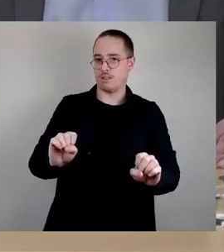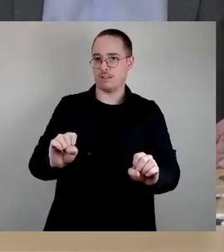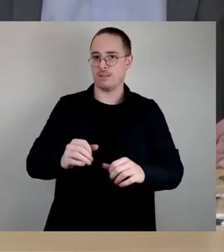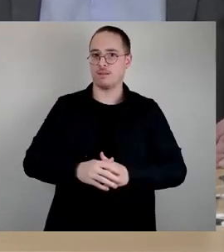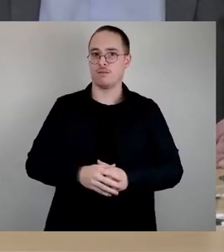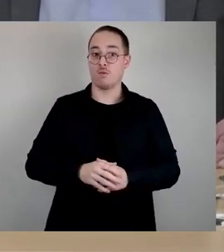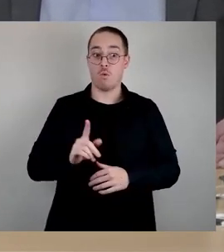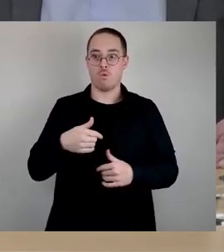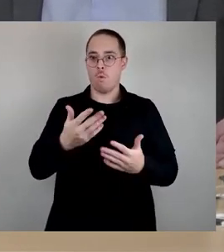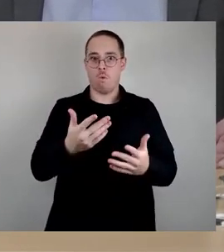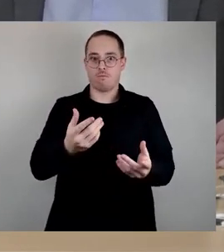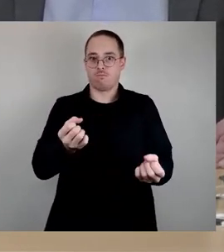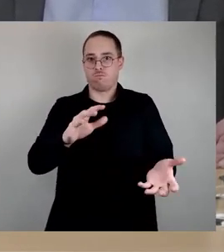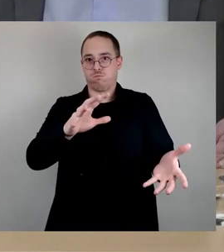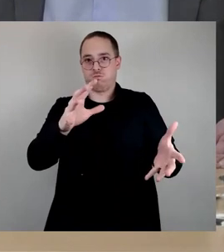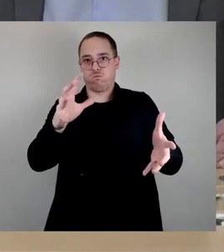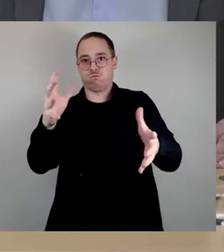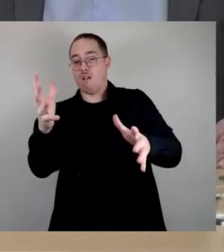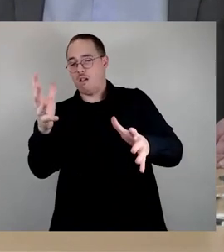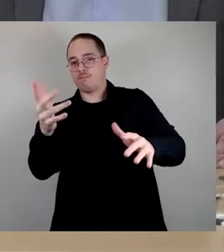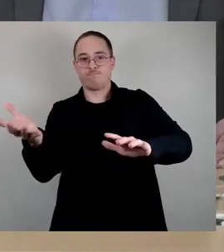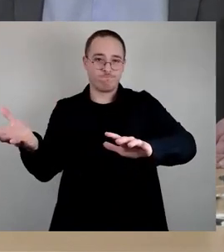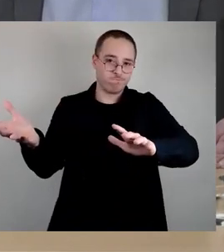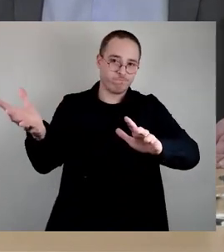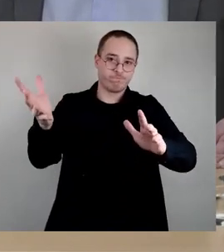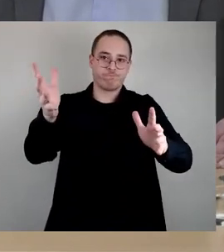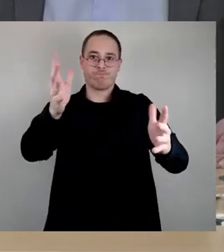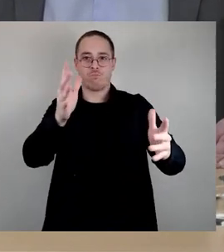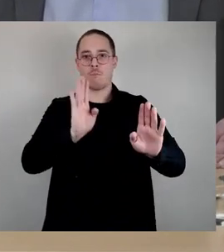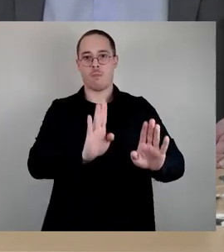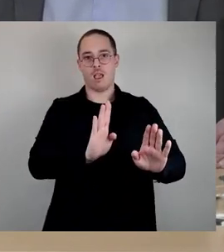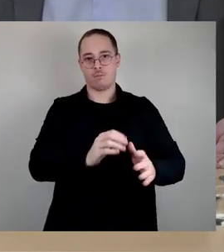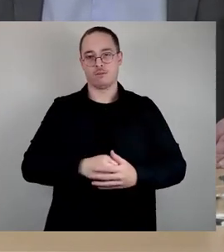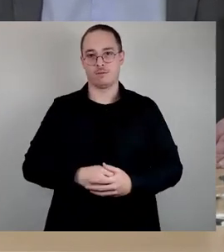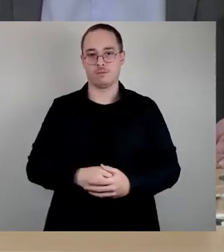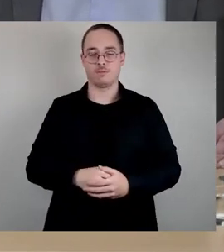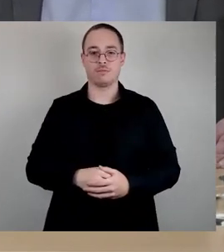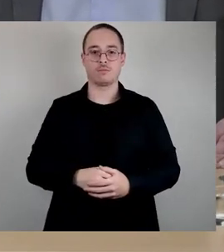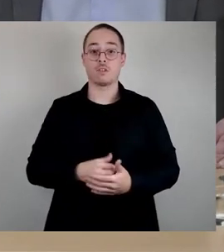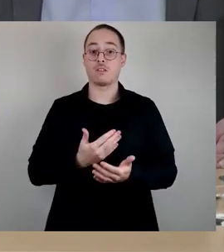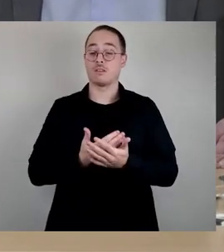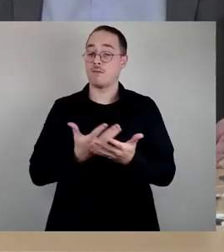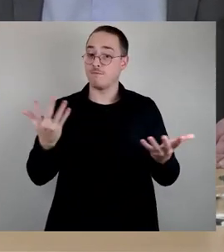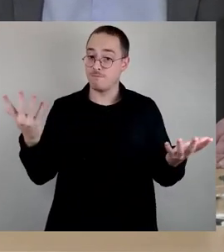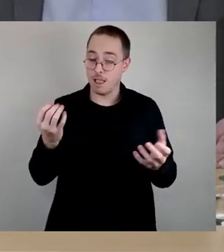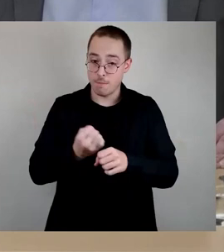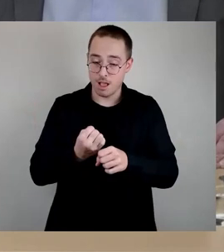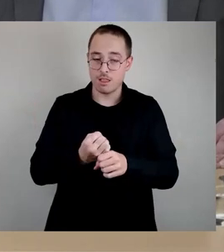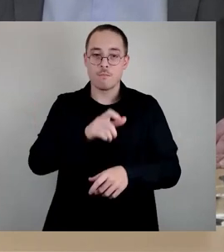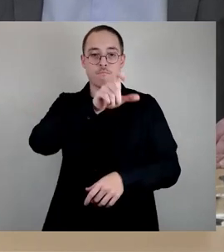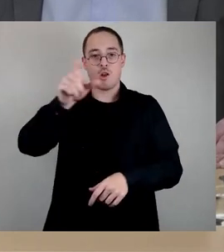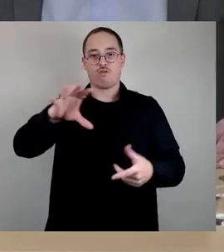entschieden entgegentreten. Indem wir eine Menschenkette bilden und wachsam vereint sind,